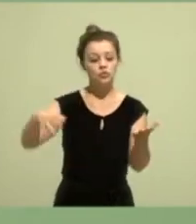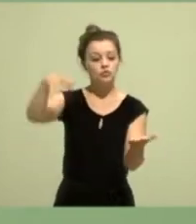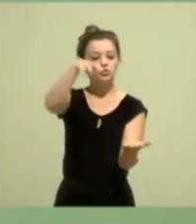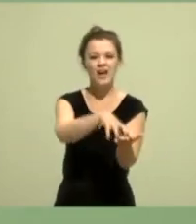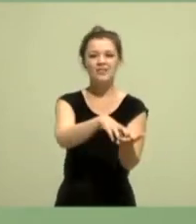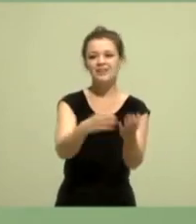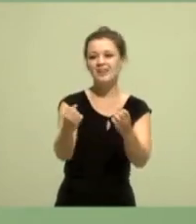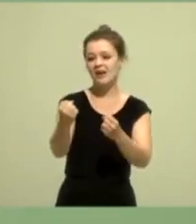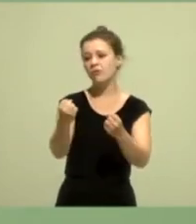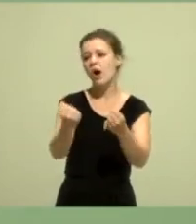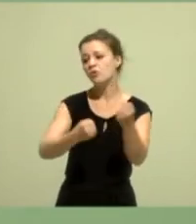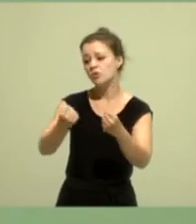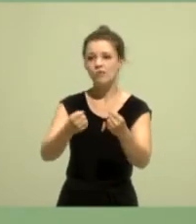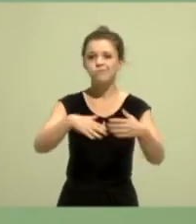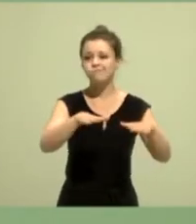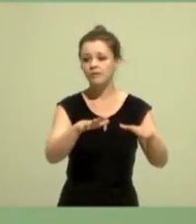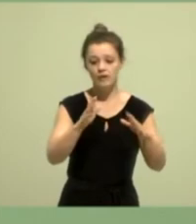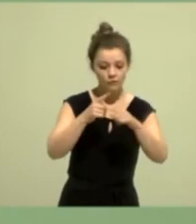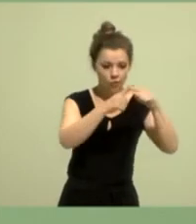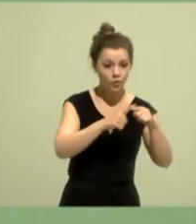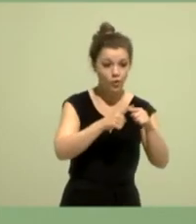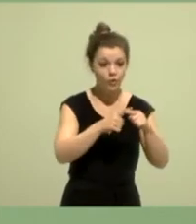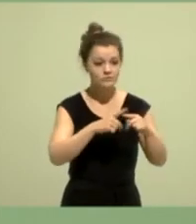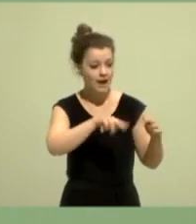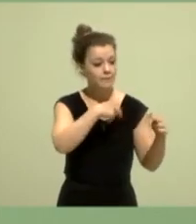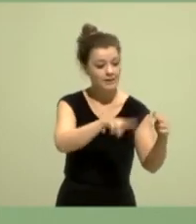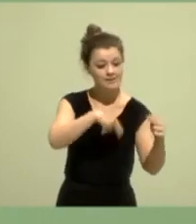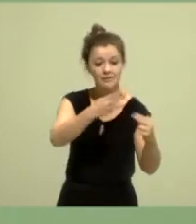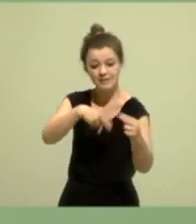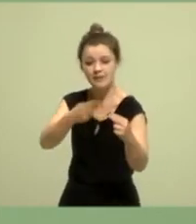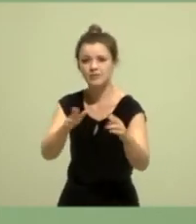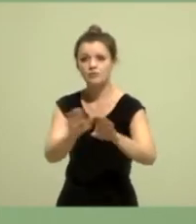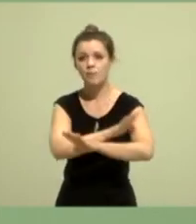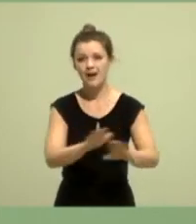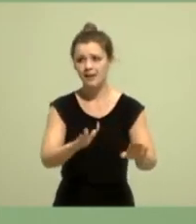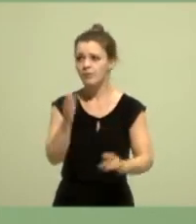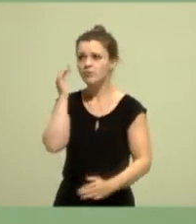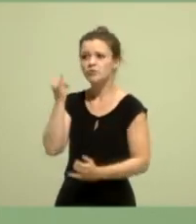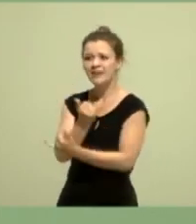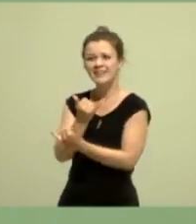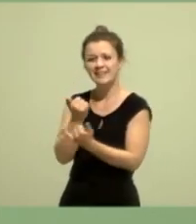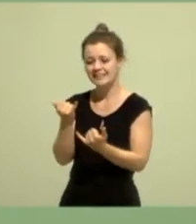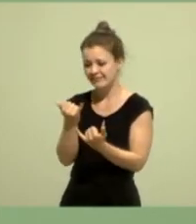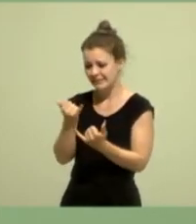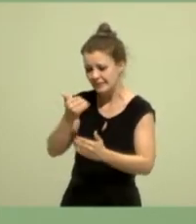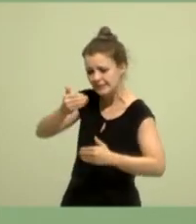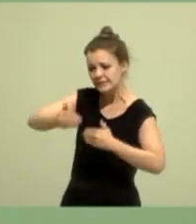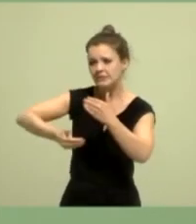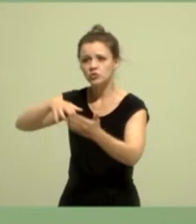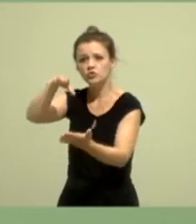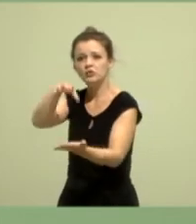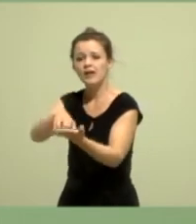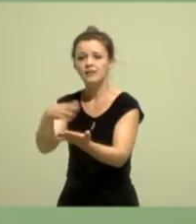wie vereinen wir eigentlich den Anspruch auf Wohnen mit urbanem Leben wie Kneipen und Clubs? Wie vereinbaren wir